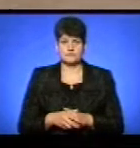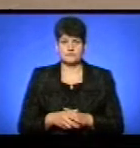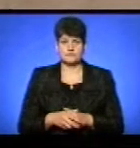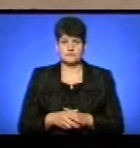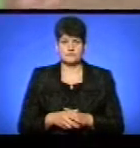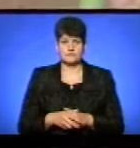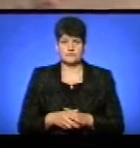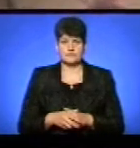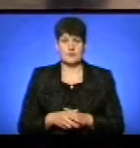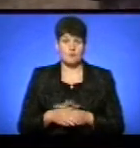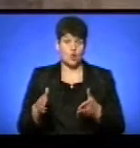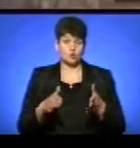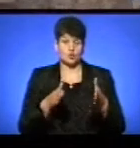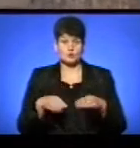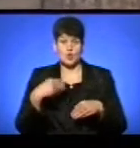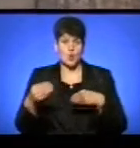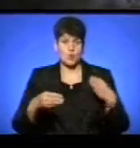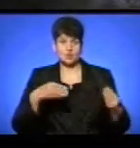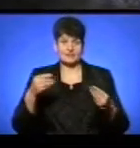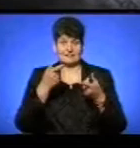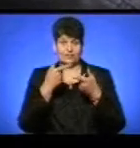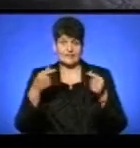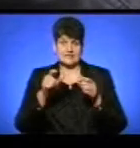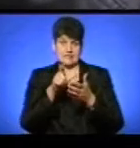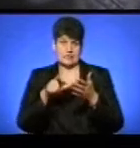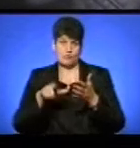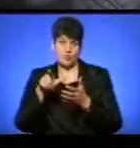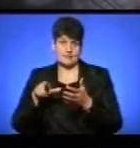По дорозі волонтери роздають інформаційні буклети.